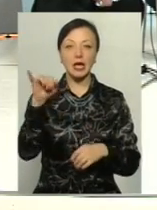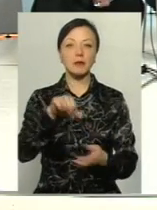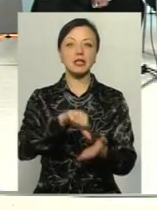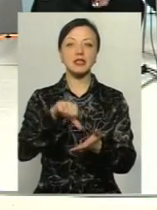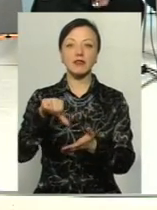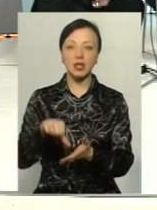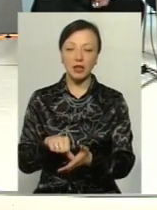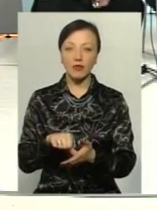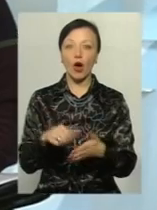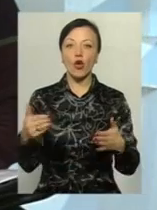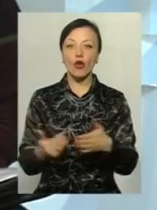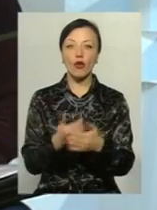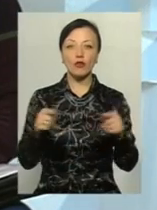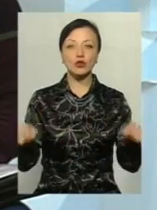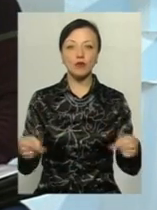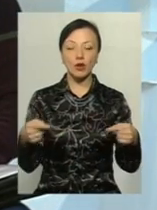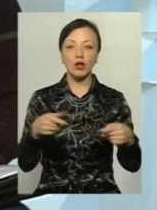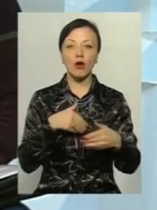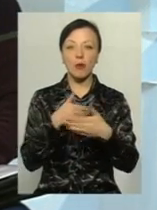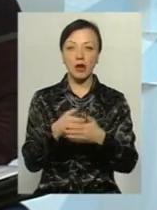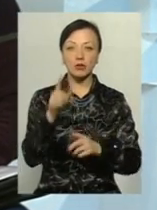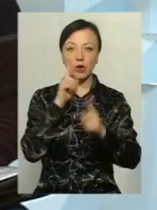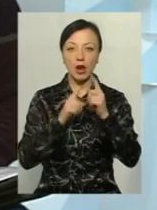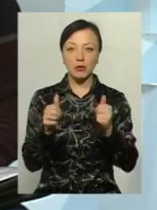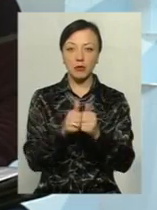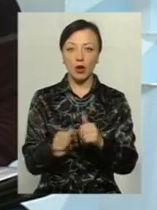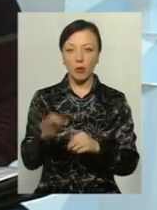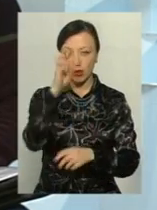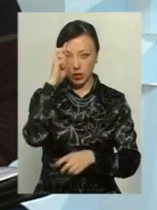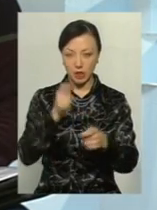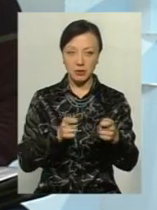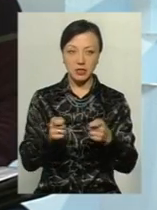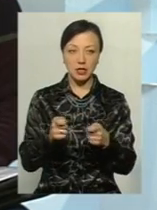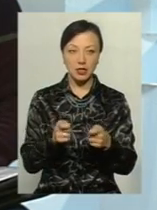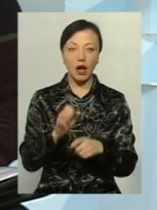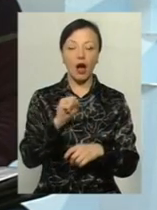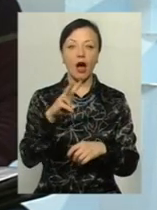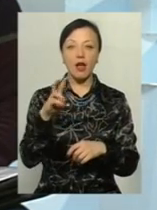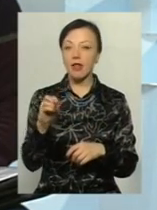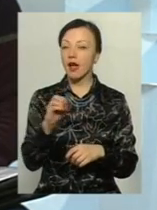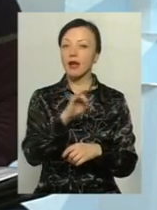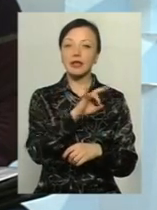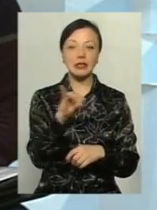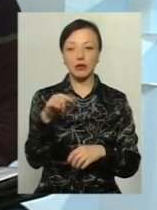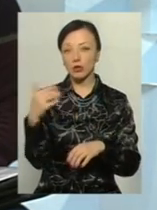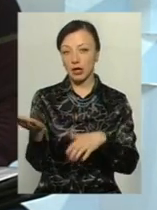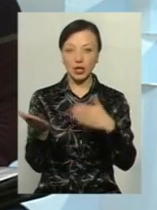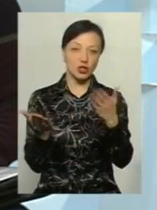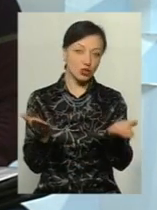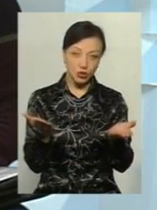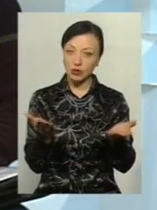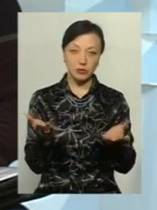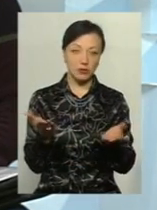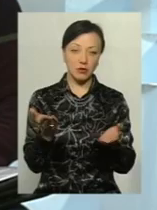представників новоствореної громадської ради при облдержадміністрації. Проте ні, одна, ні інша сторона